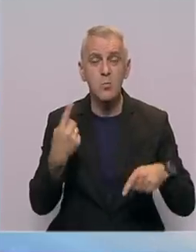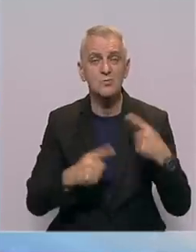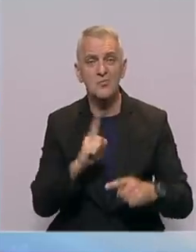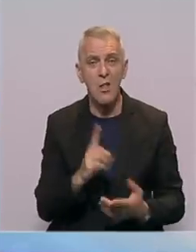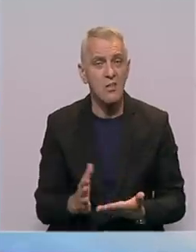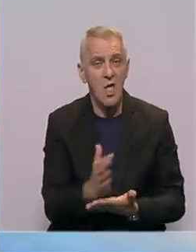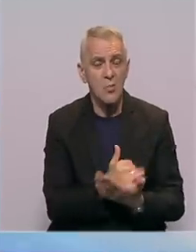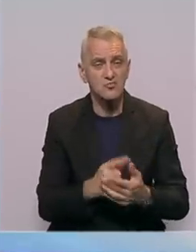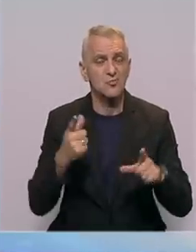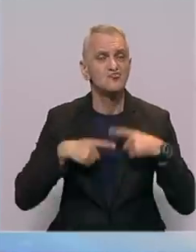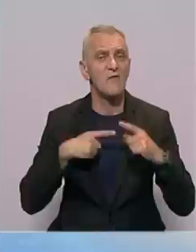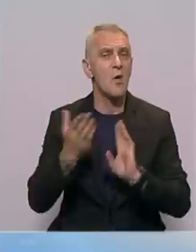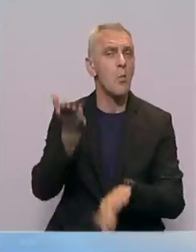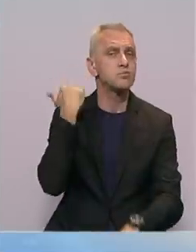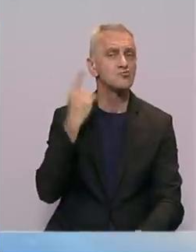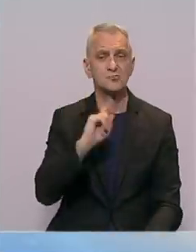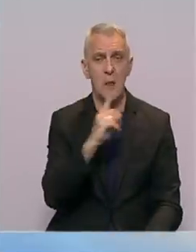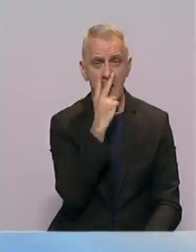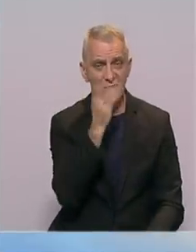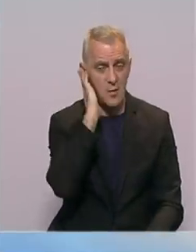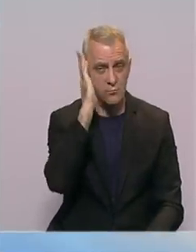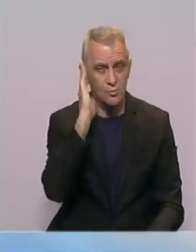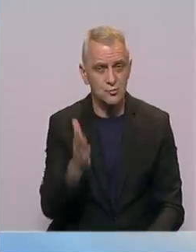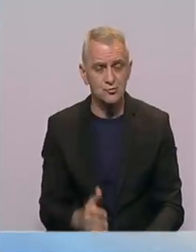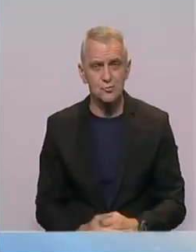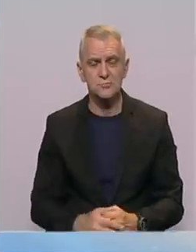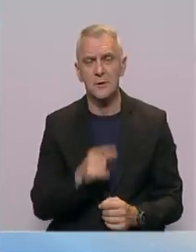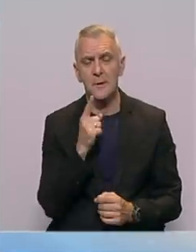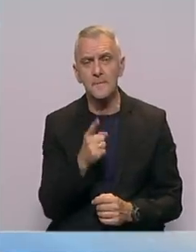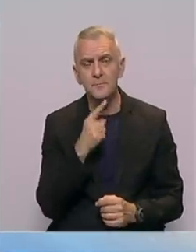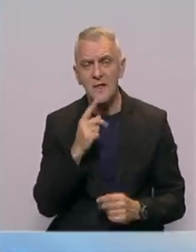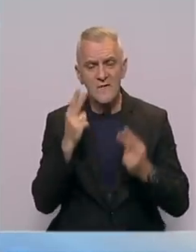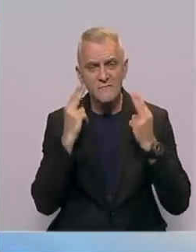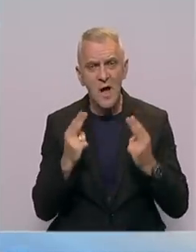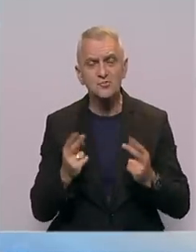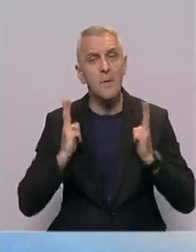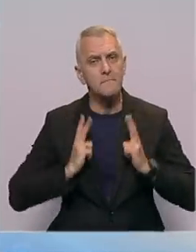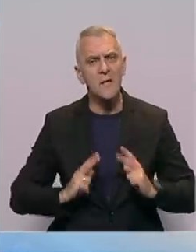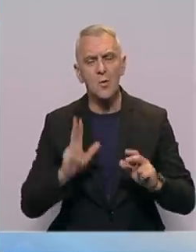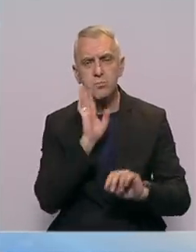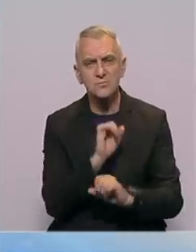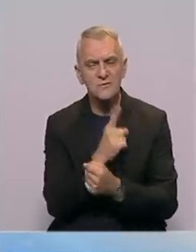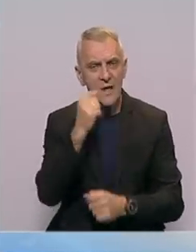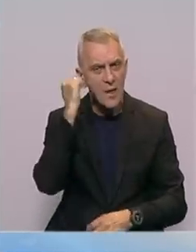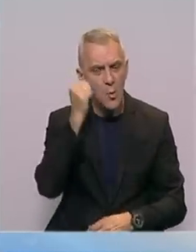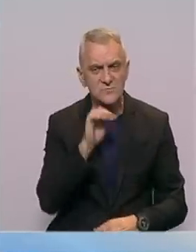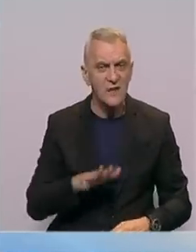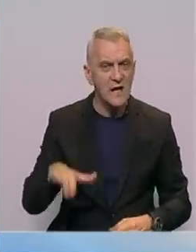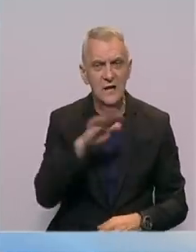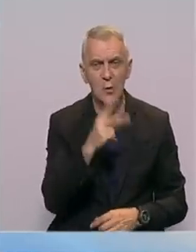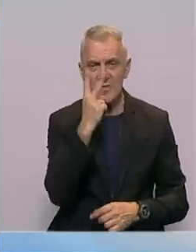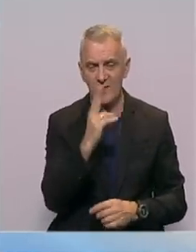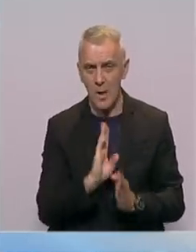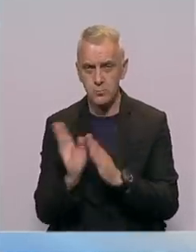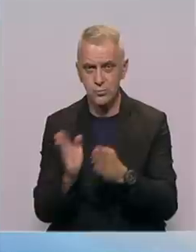žive u prošlosti i ne vide budućnost. NATO je i dalje apsolutno ključan. Ključan da osigura mir u BiH i na Kosovu. Regija je na dvije staze.